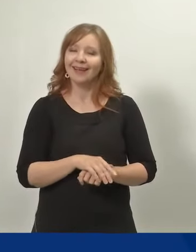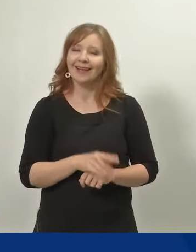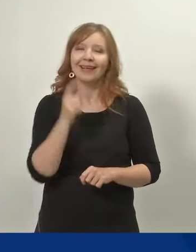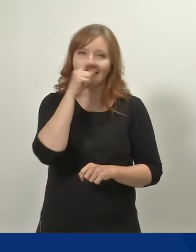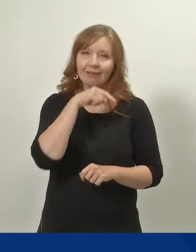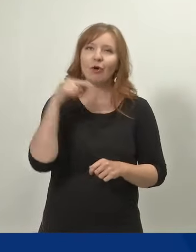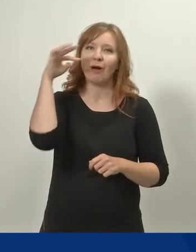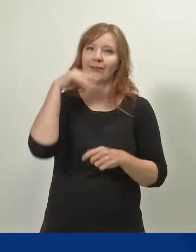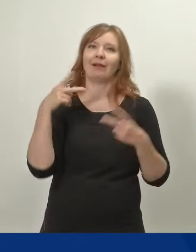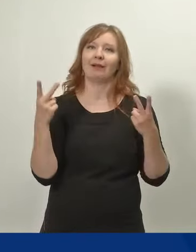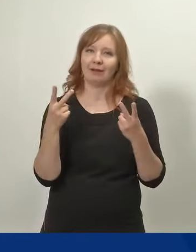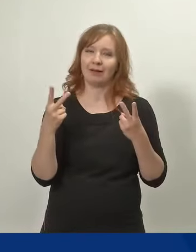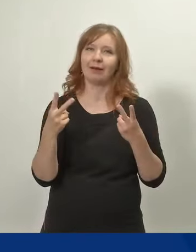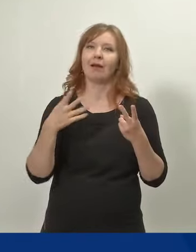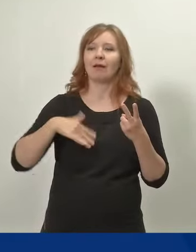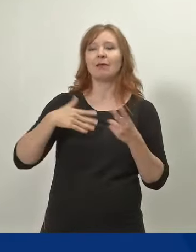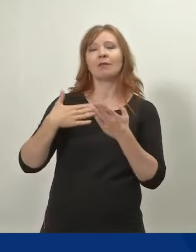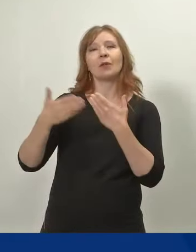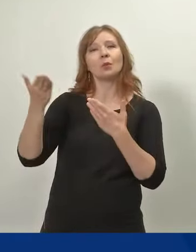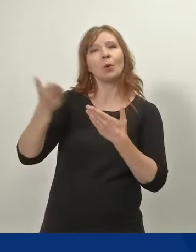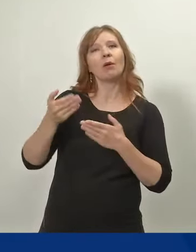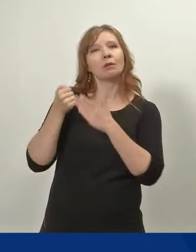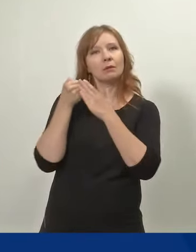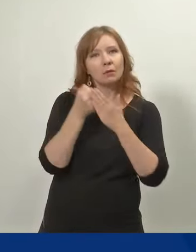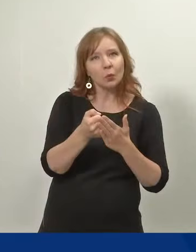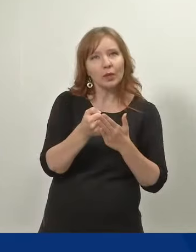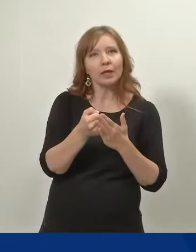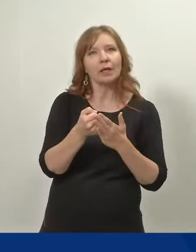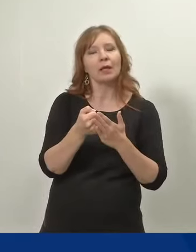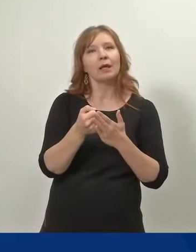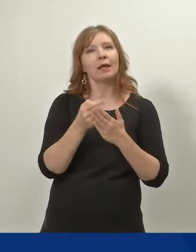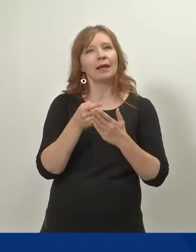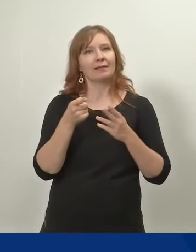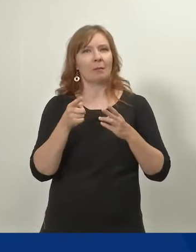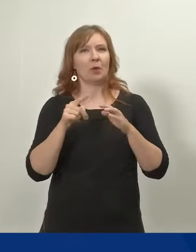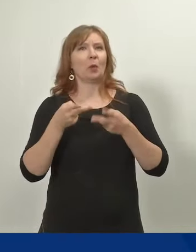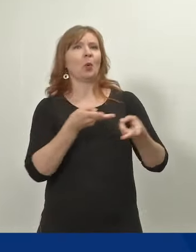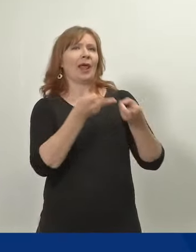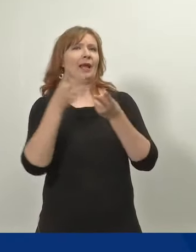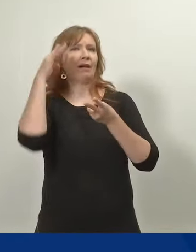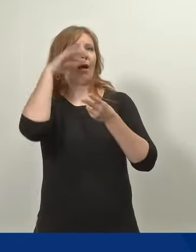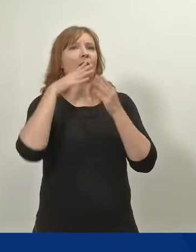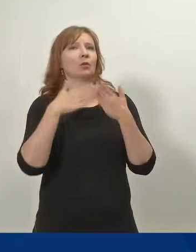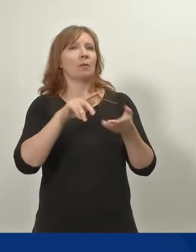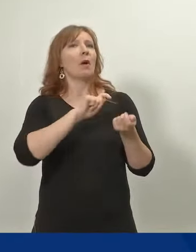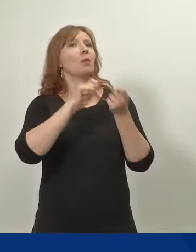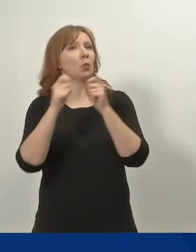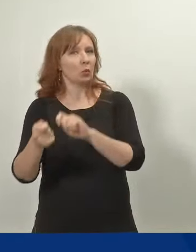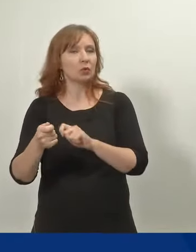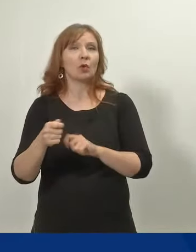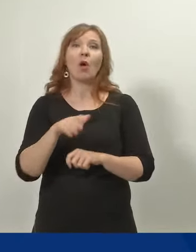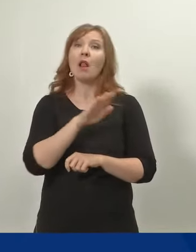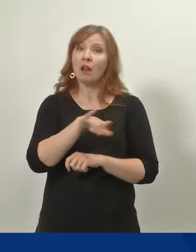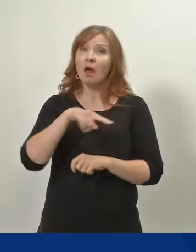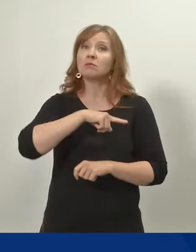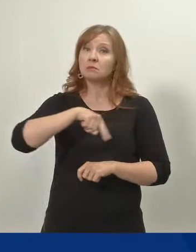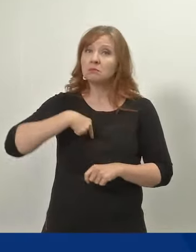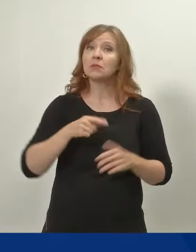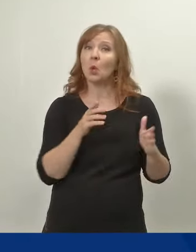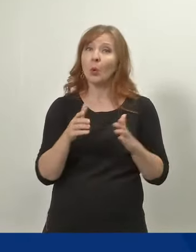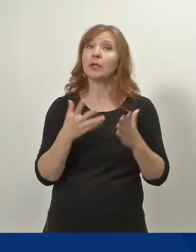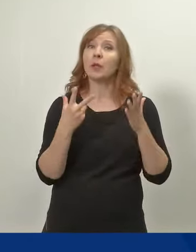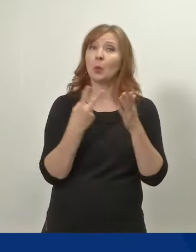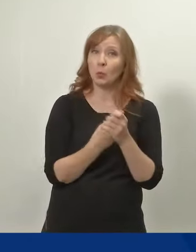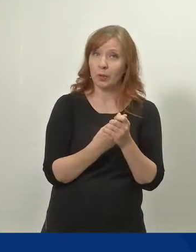työnantajien tukea myös tähän ajattelutavan muutokseen, että lapset hoidetaan yhdessä ja siinä